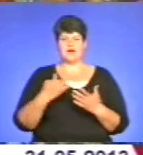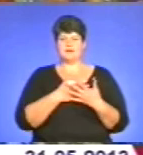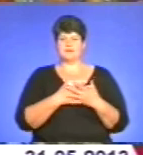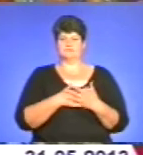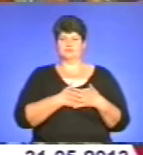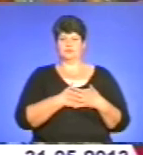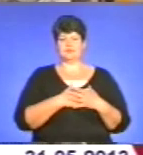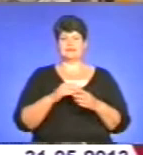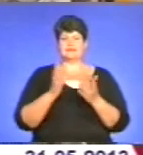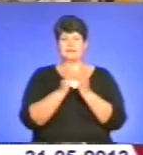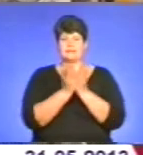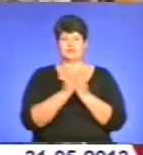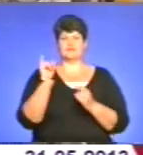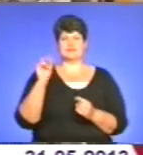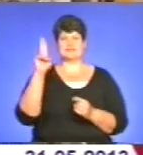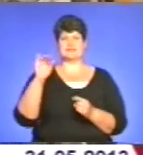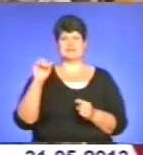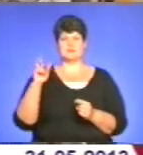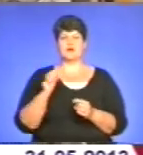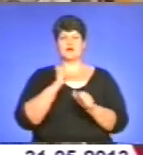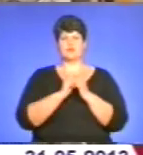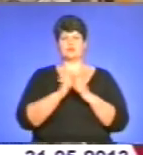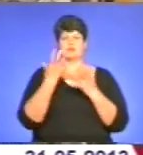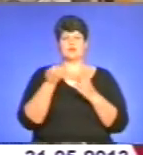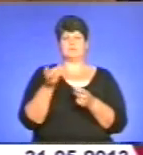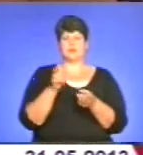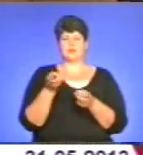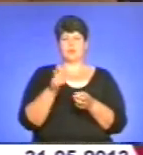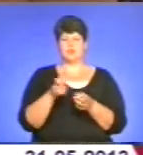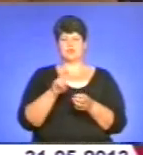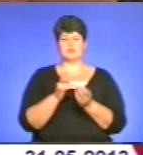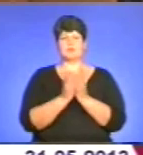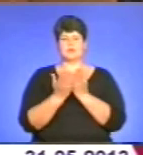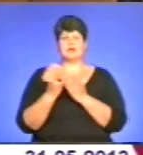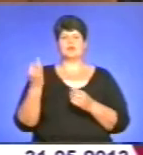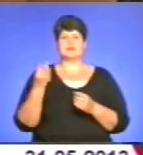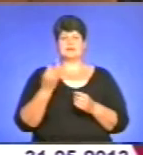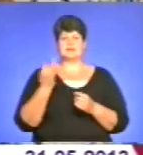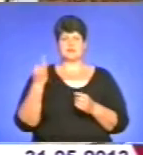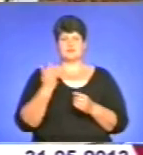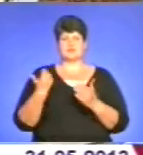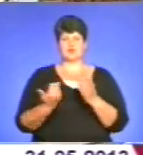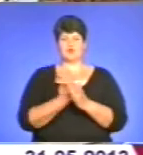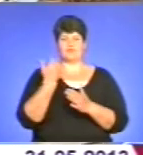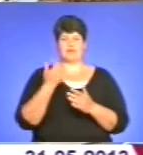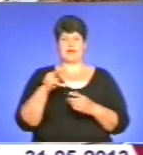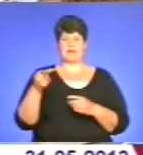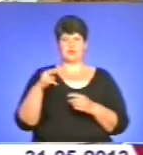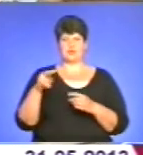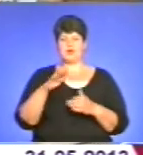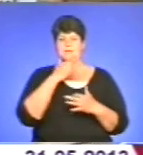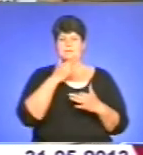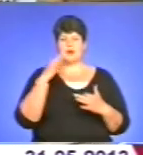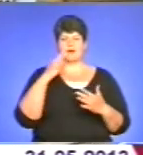Іван Циба майже щодня, відвідуючи бібліотеку, знайомиться із новою літературою. Багато є таких